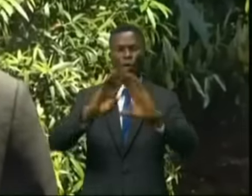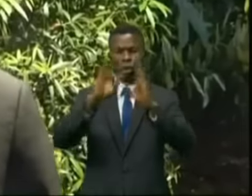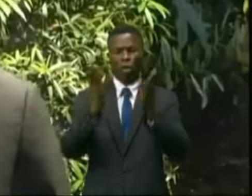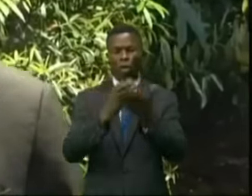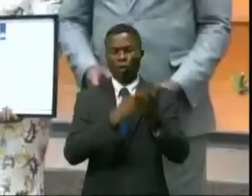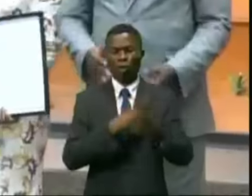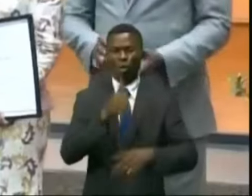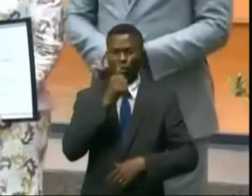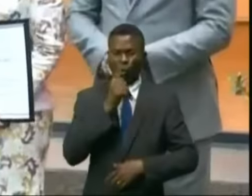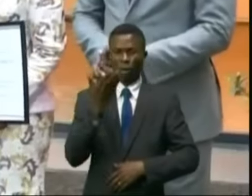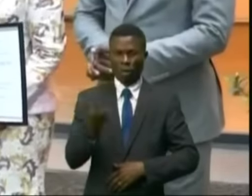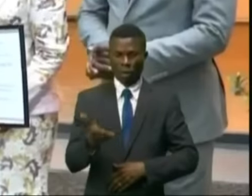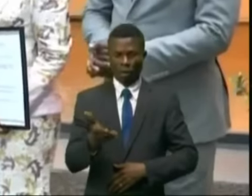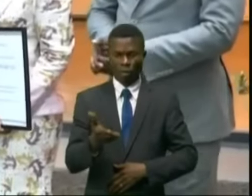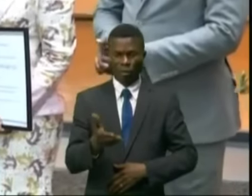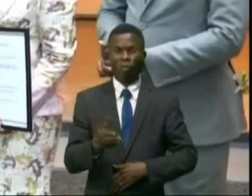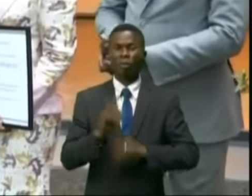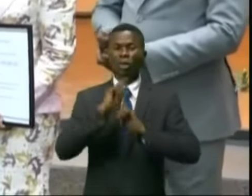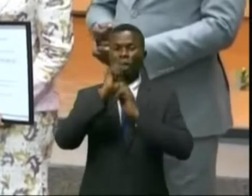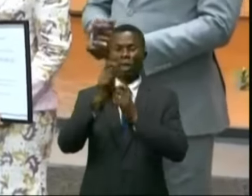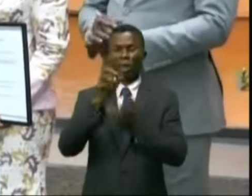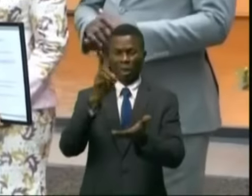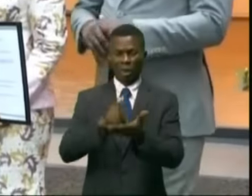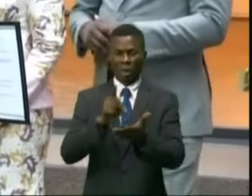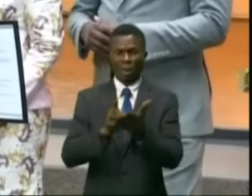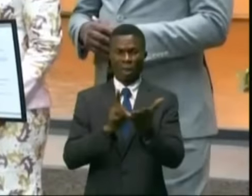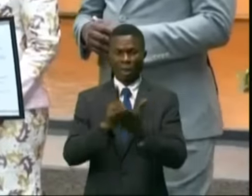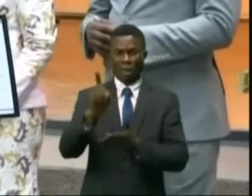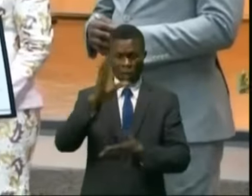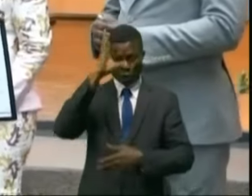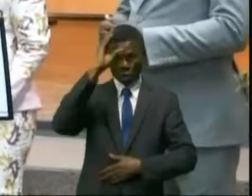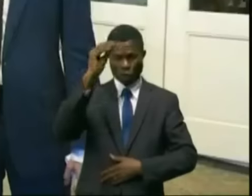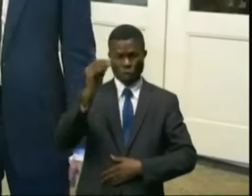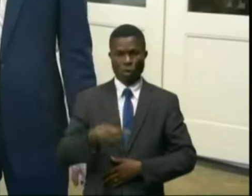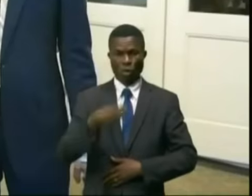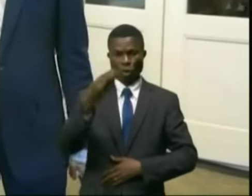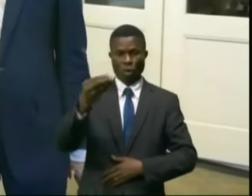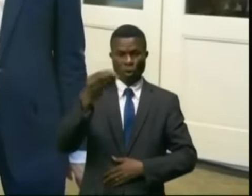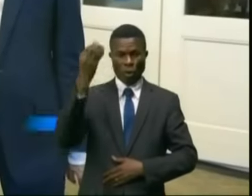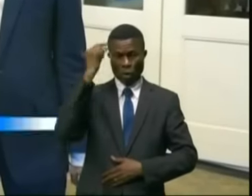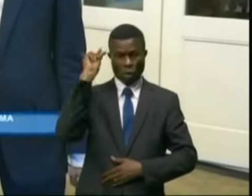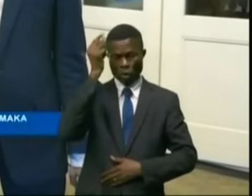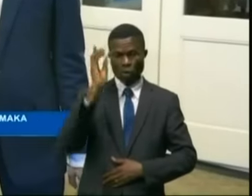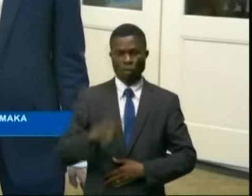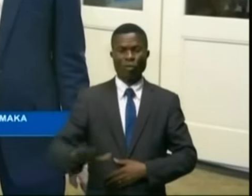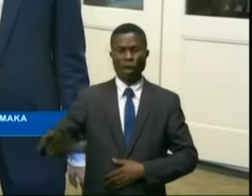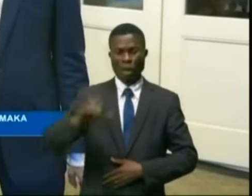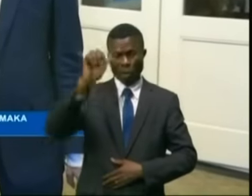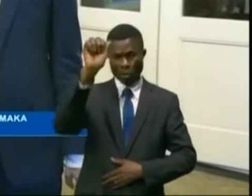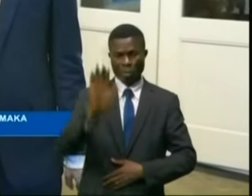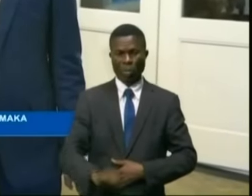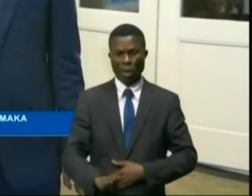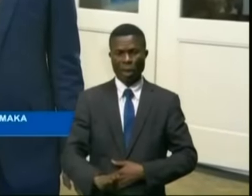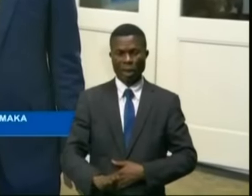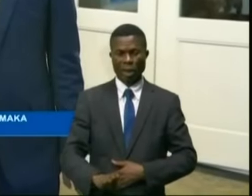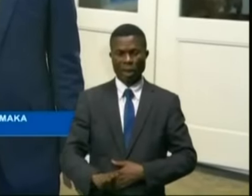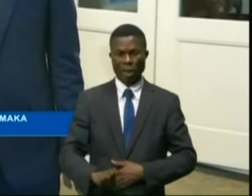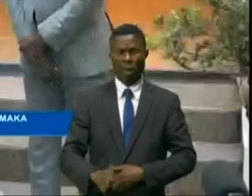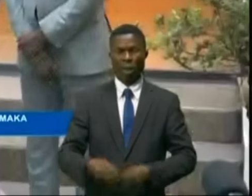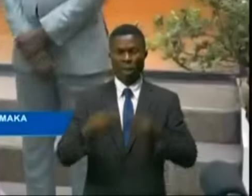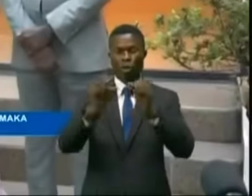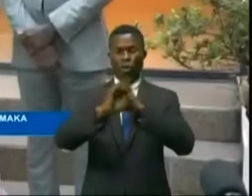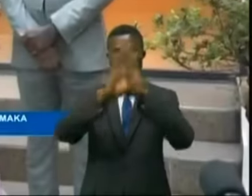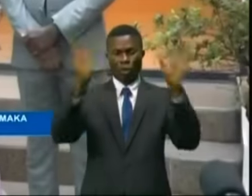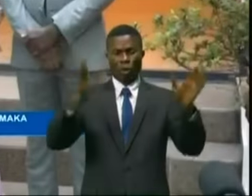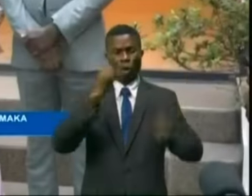ne peuvent pas être entendues. Le prix Tulip des droits de l'homme, décerné par le gouvernement néerlandais, vise à mettre en lumière